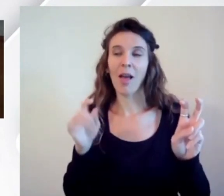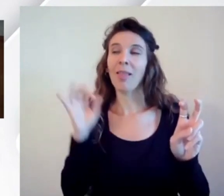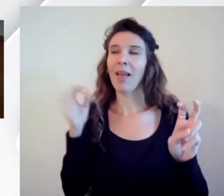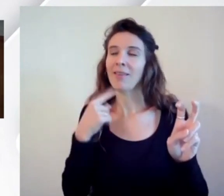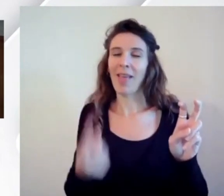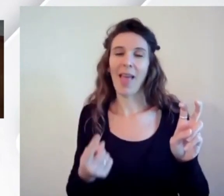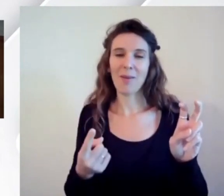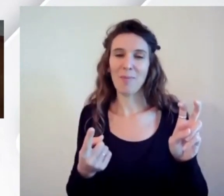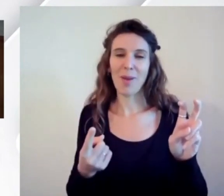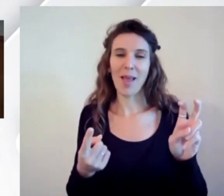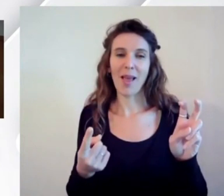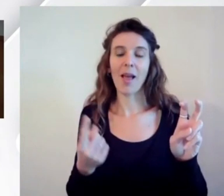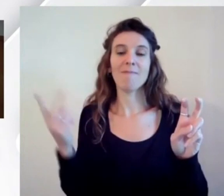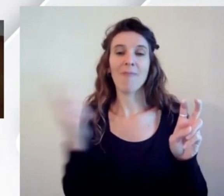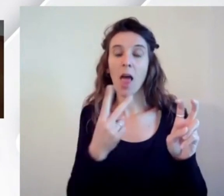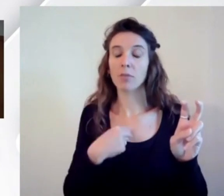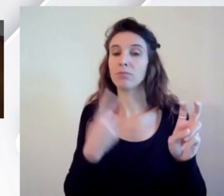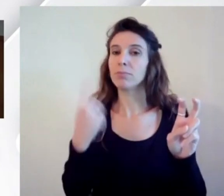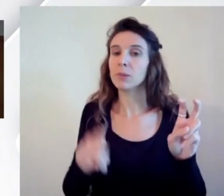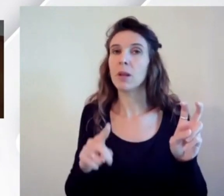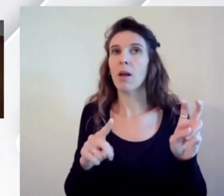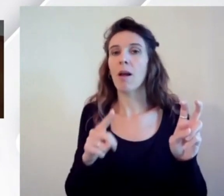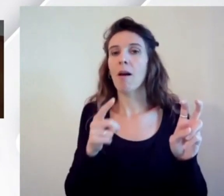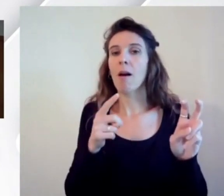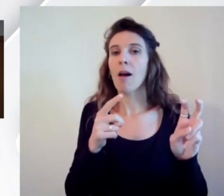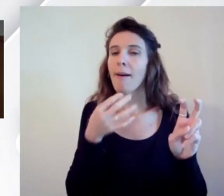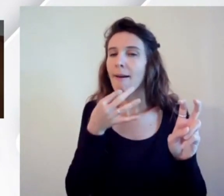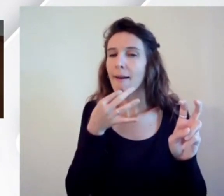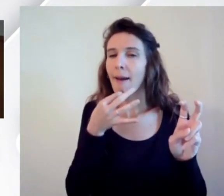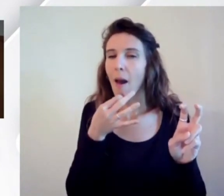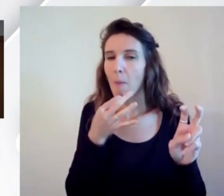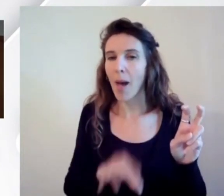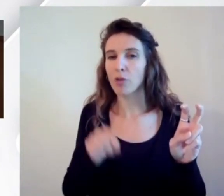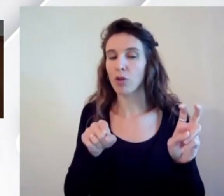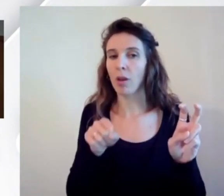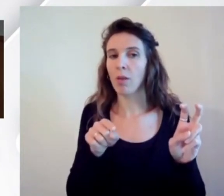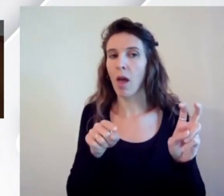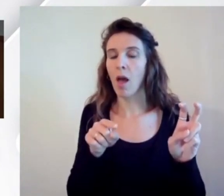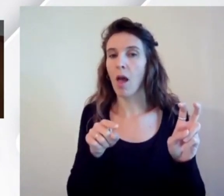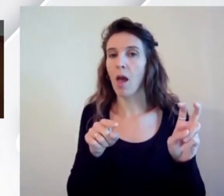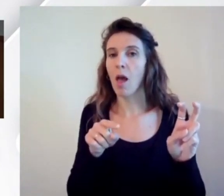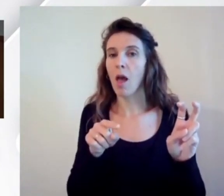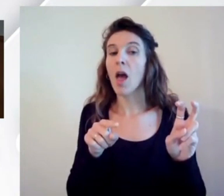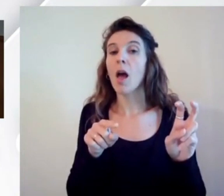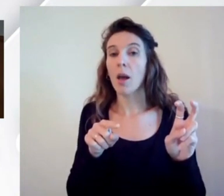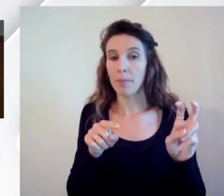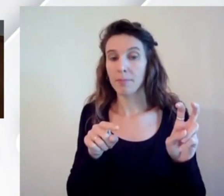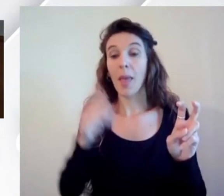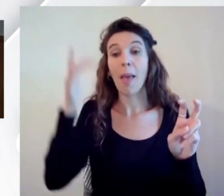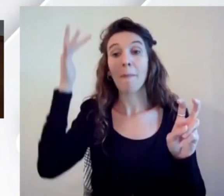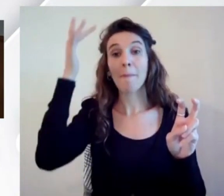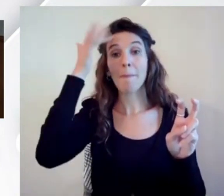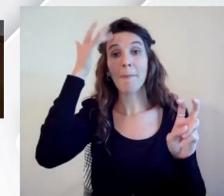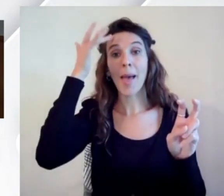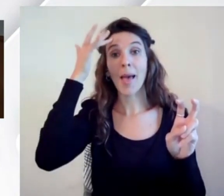è una capacità enorme di rielaborare e di mettere insieme delle cose che comunque una mente umana